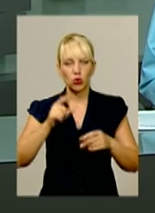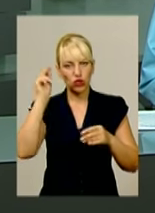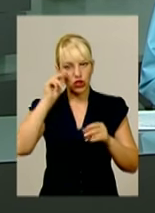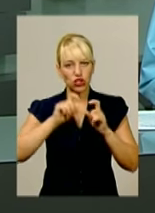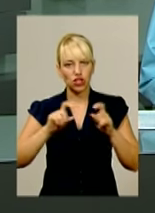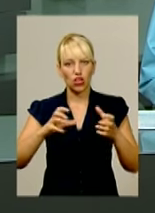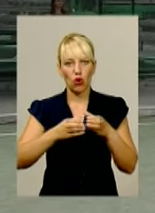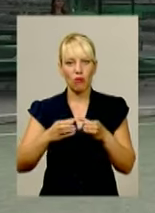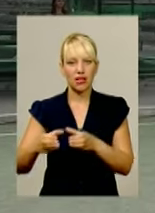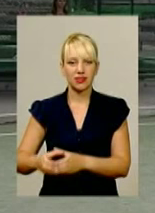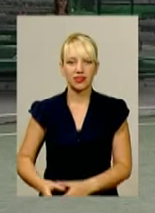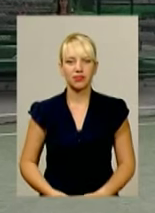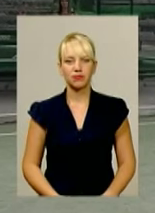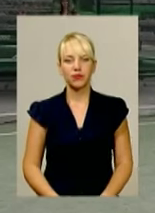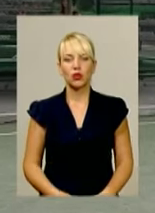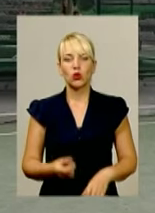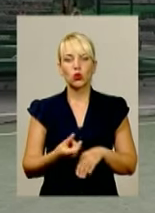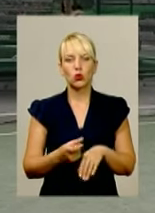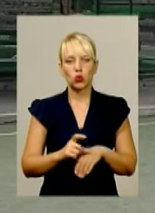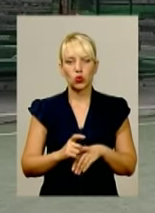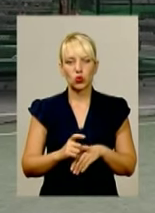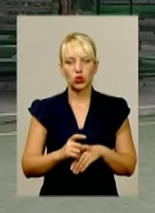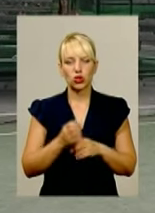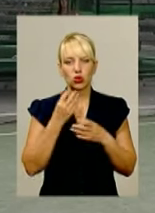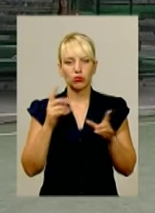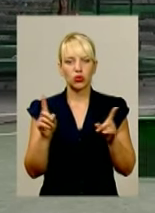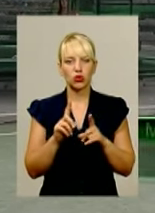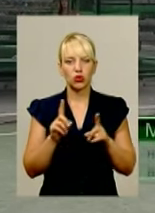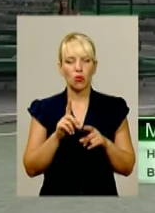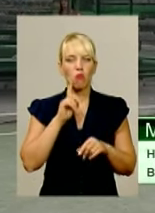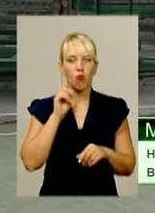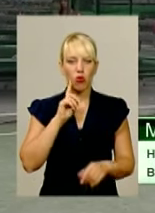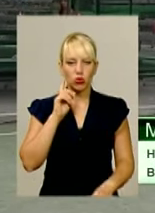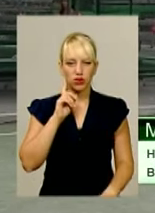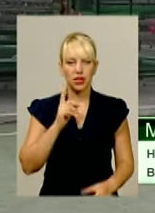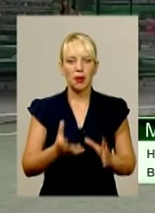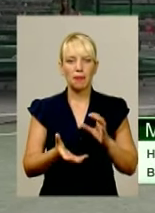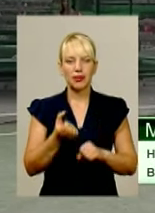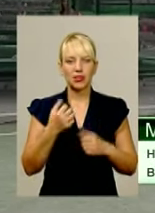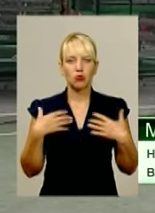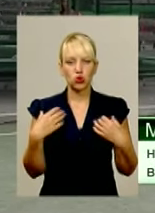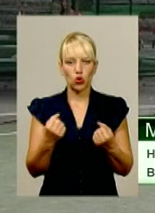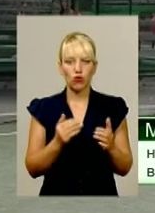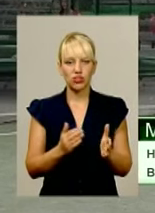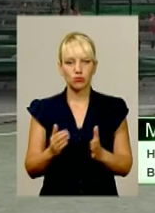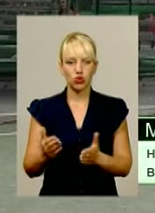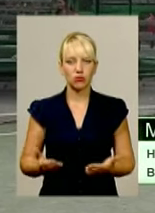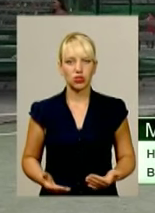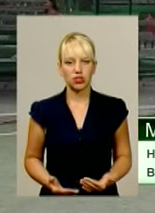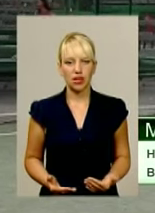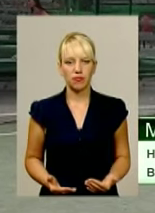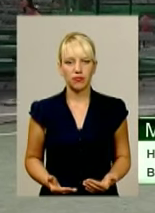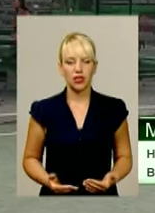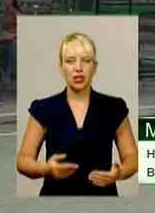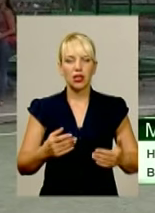команди. Дуже до вподоби, що саме молодь підтримує здоровий спосіб життя, проявляє